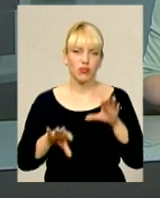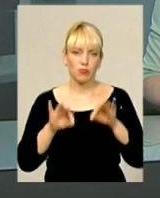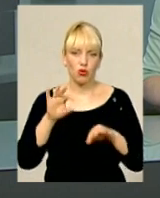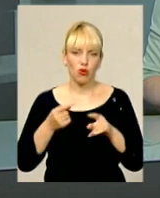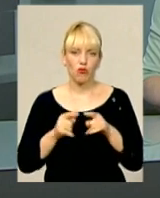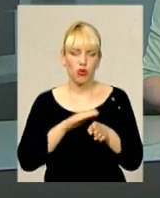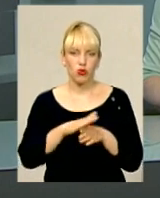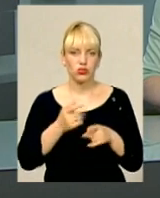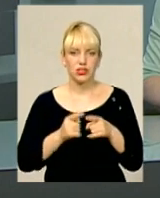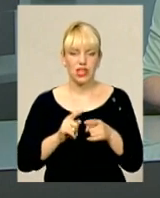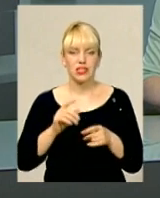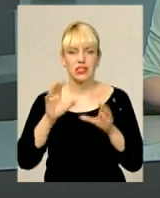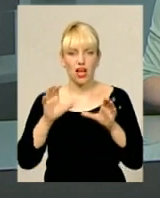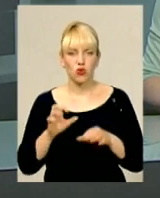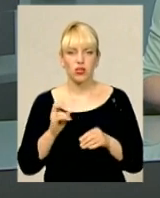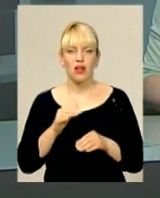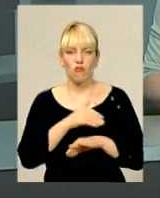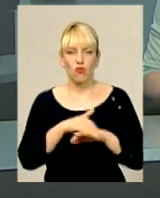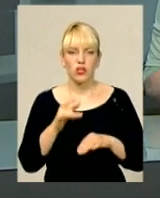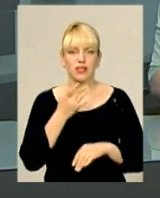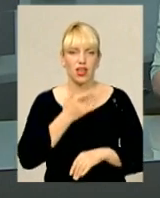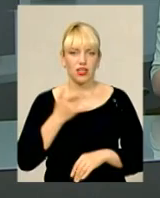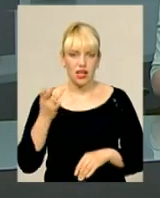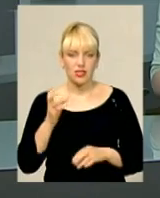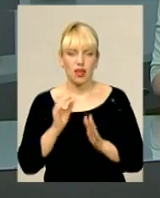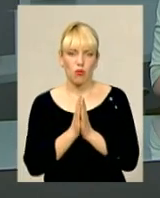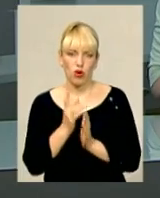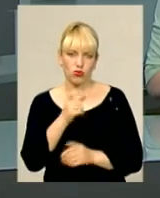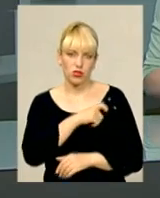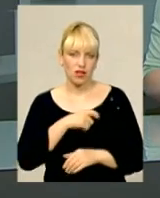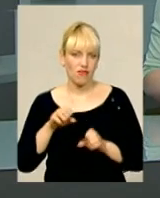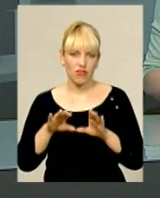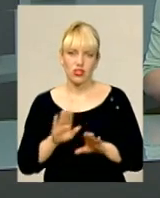вулицю Радянську на прохання одного із депутатів вирішили не переіменовувати.